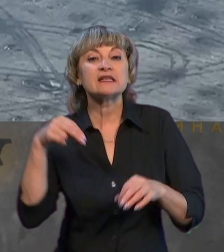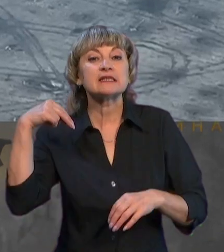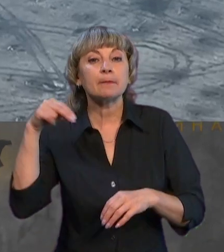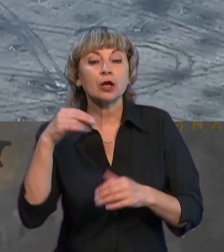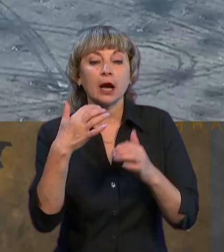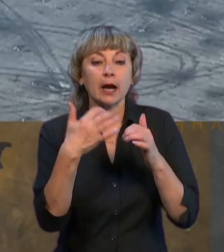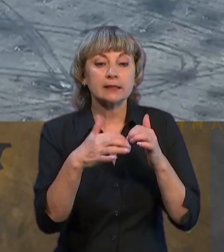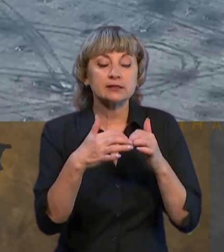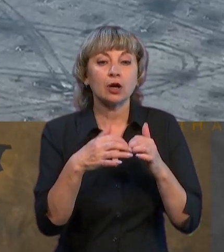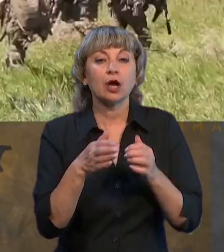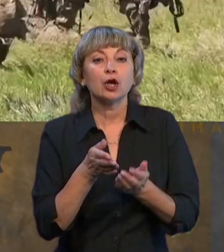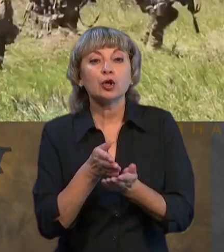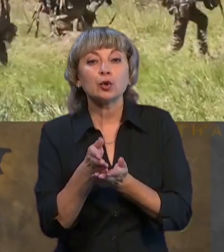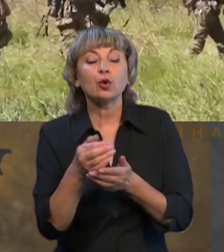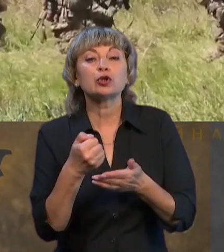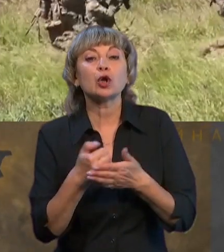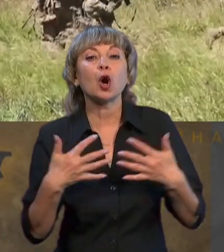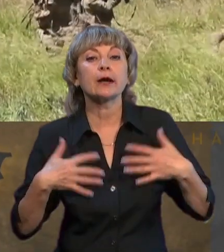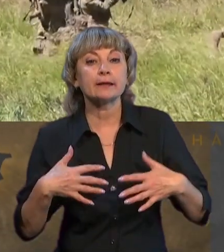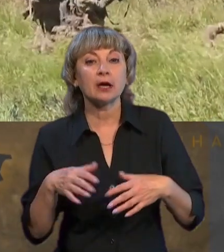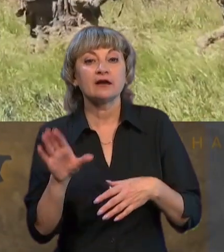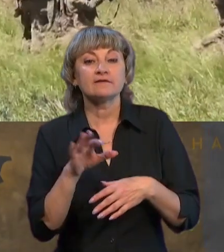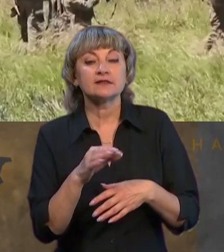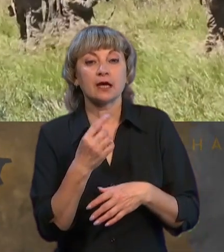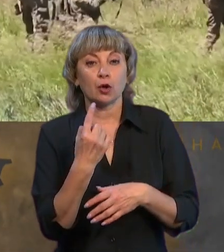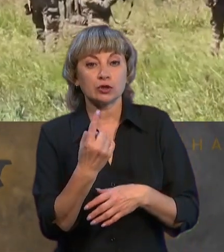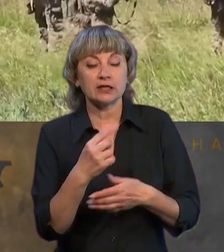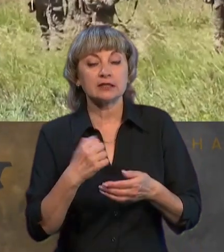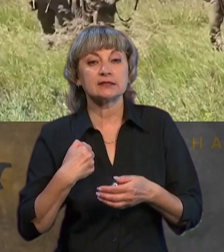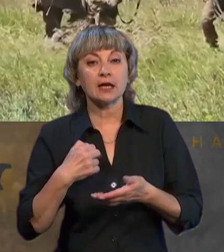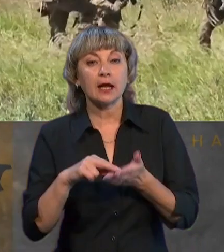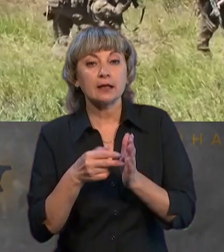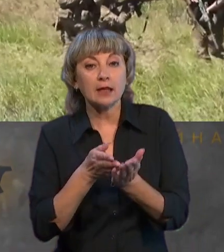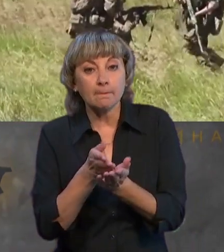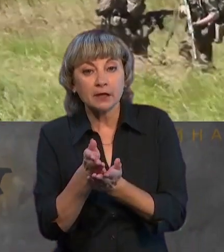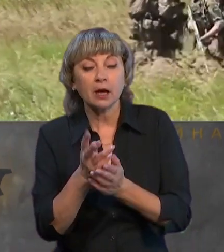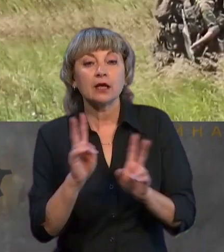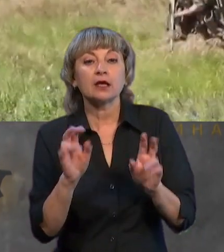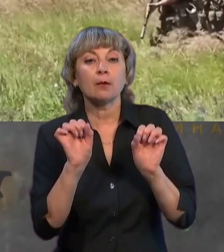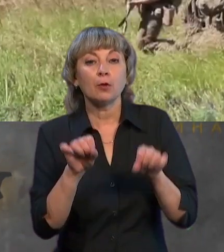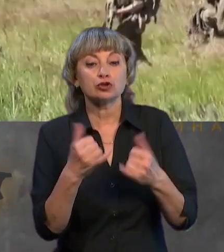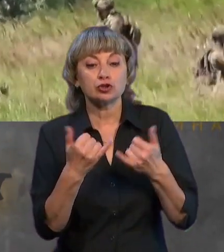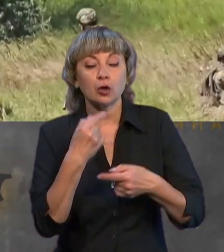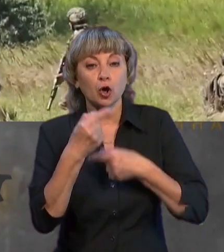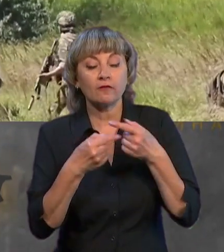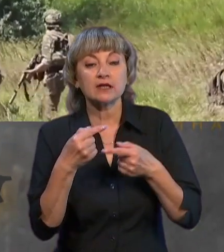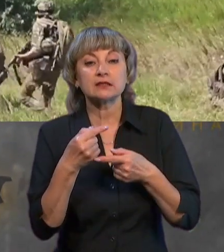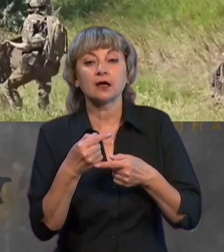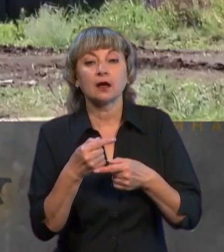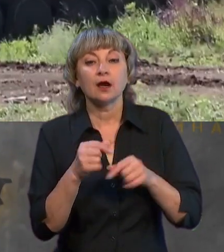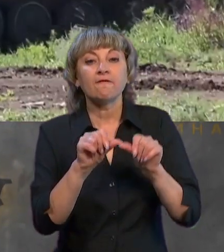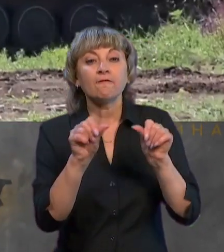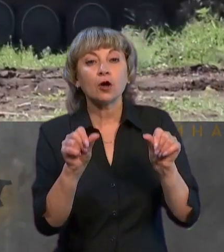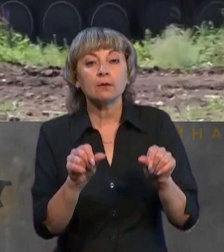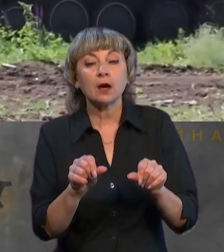Херсонського і рух до Криму. Але це один із стратегічних напрямків, який ми можемо сьогодні говорити як формат,